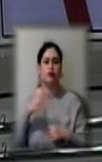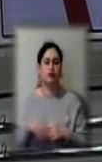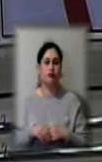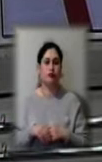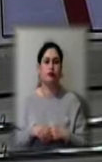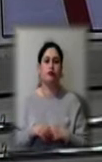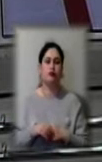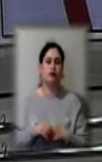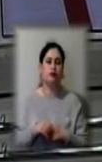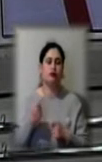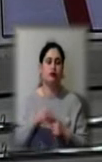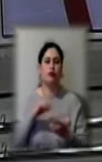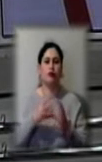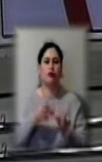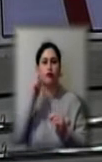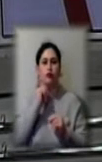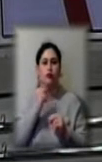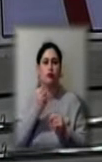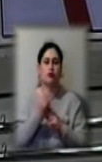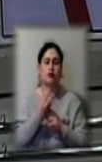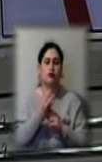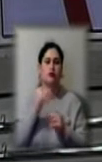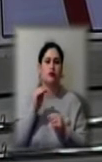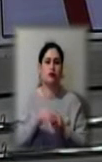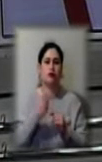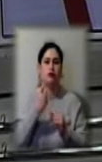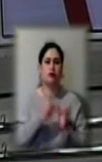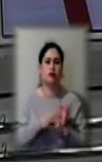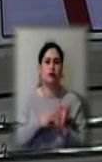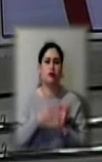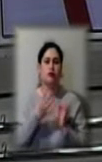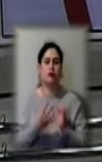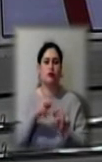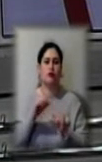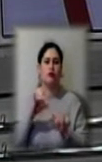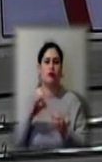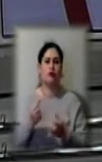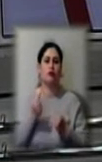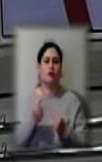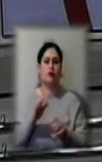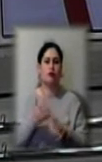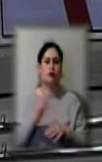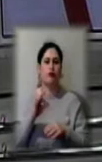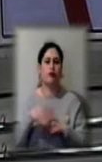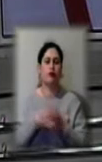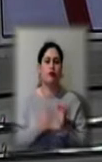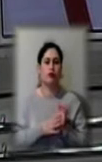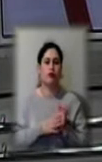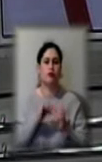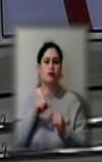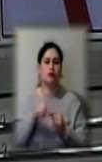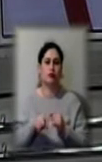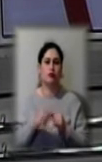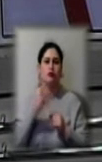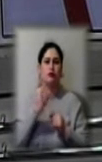Загалом в Україні 13 тисяч 184 лабораторно підтверджених випадків COVID-19, з них 327,